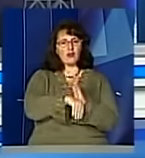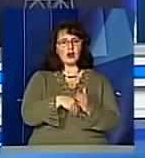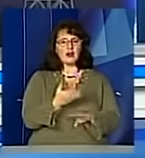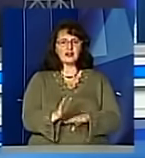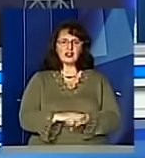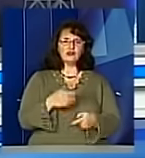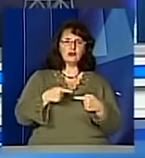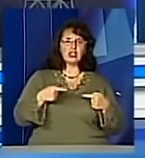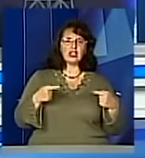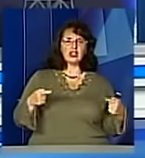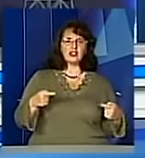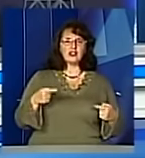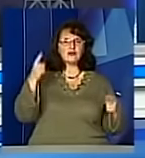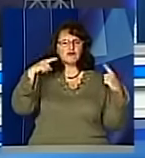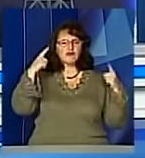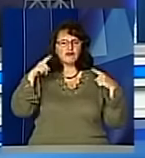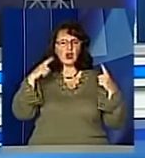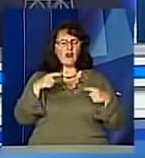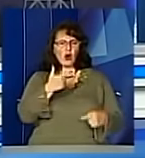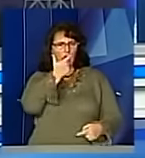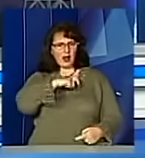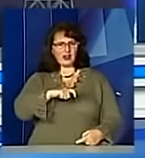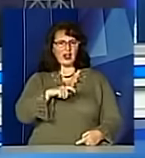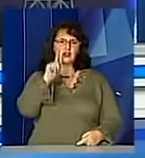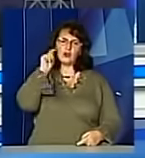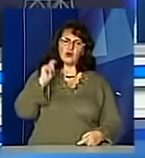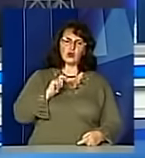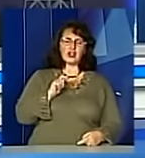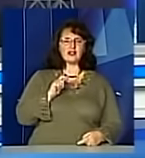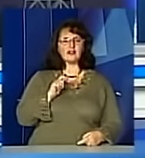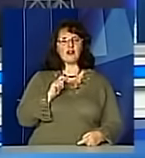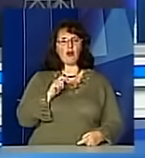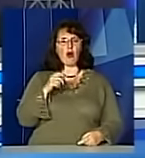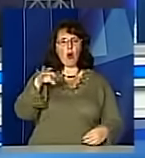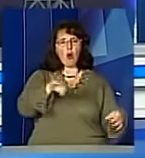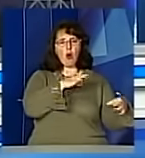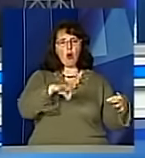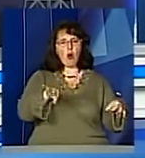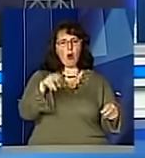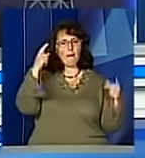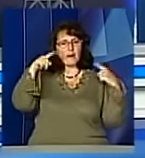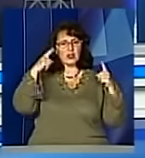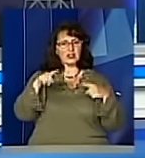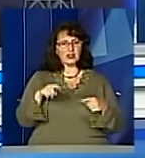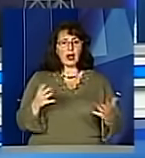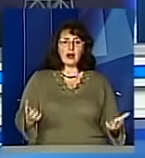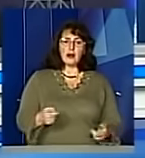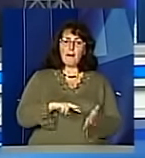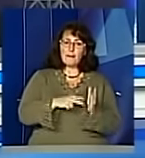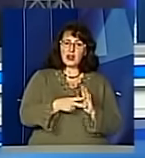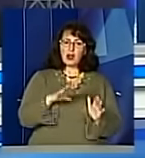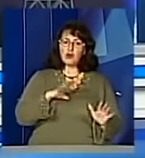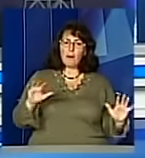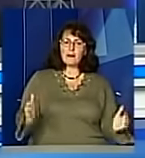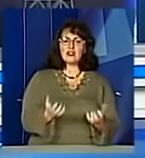та різнопланові твори світової класики і українських композиторів. Мета змагань, перш за все, підтримати українську талановиту